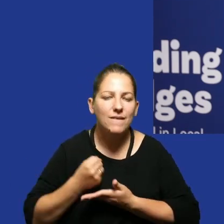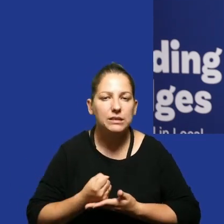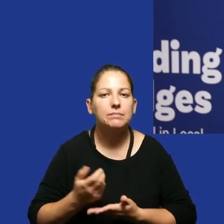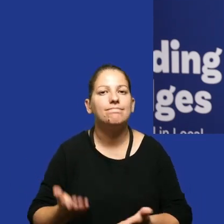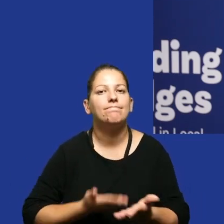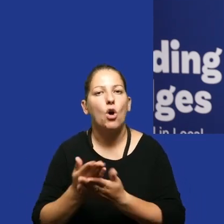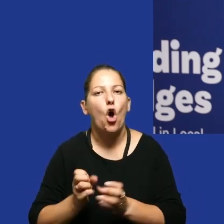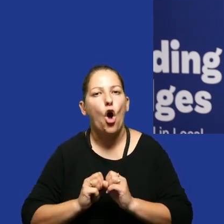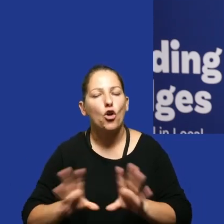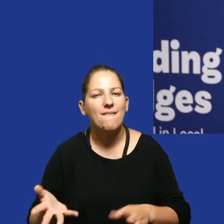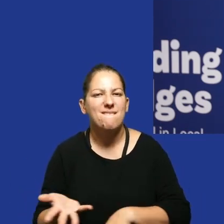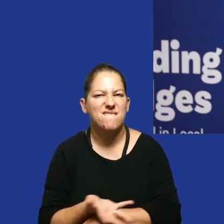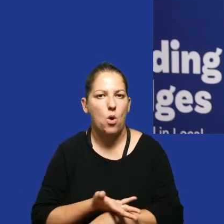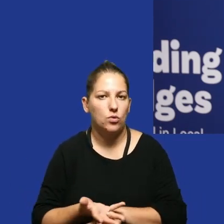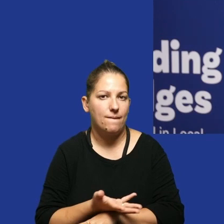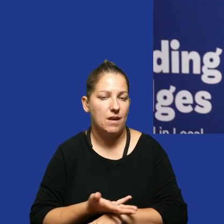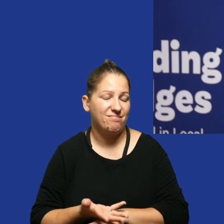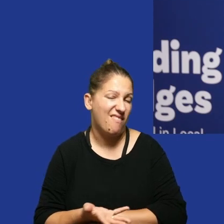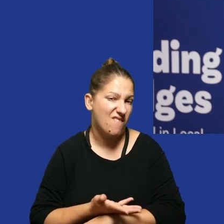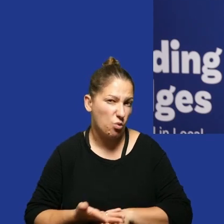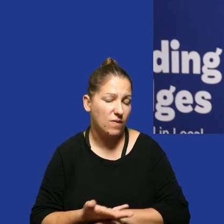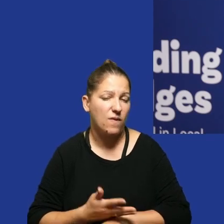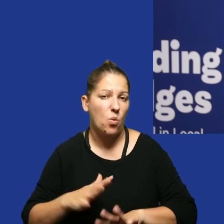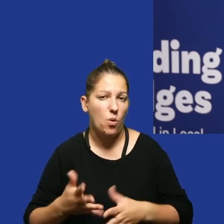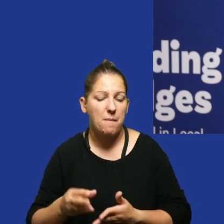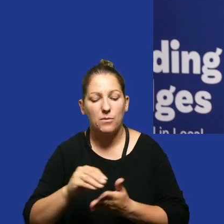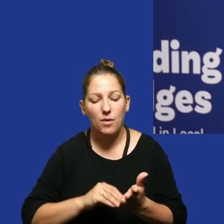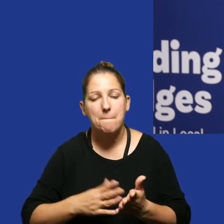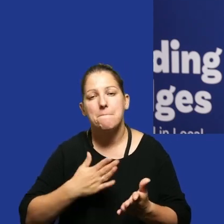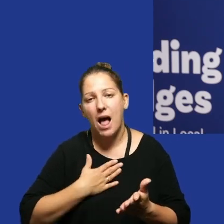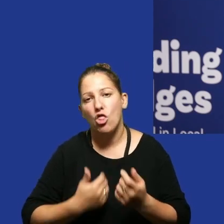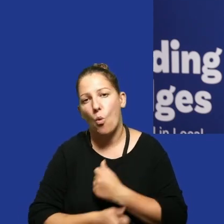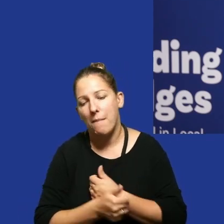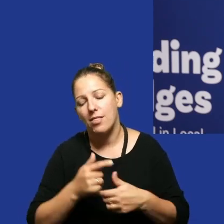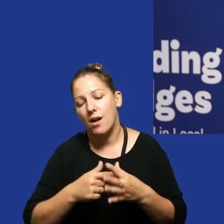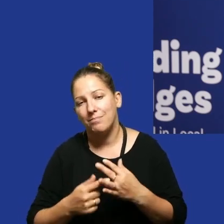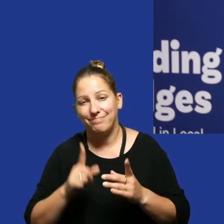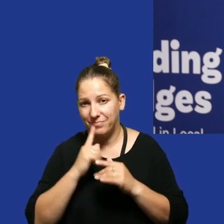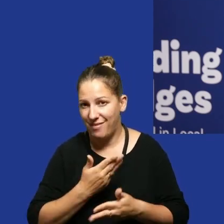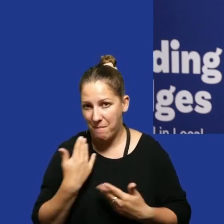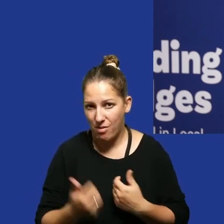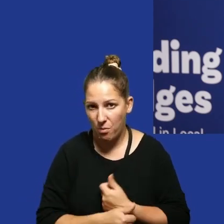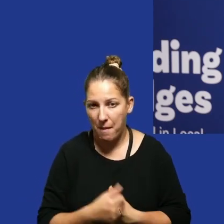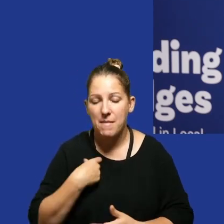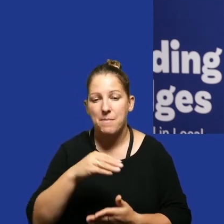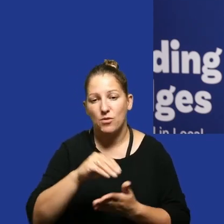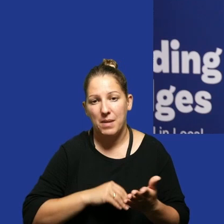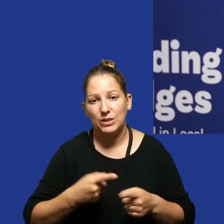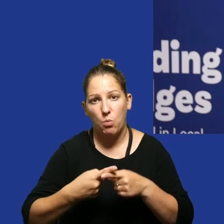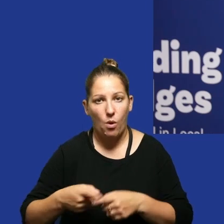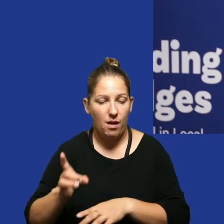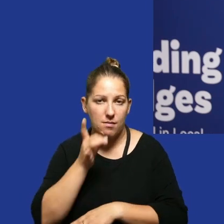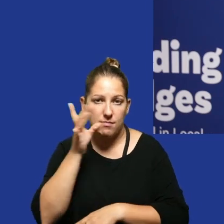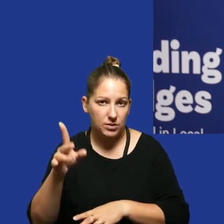oświadczenie fałszywe. Fałszywe w sensie, że pisze, że posiada jakieś dokumenty, a tych dokumentów nie posiada. My to piszemy. Spółka idzie